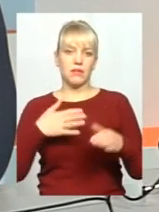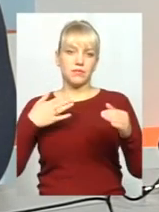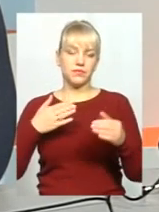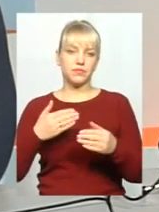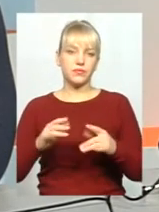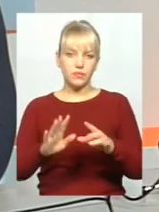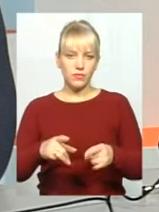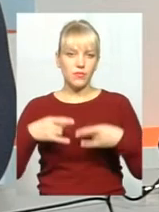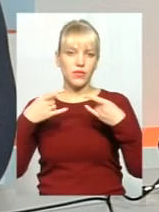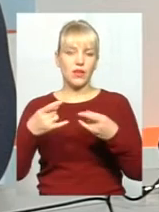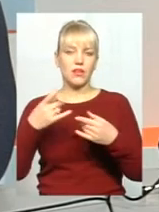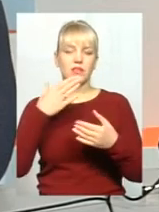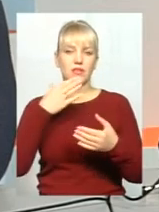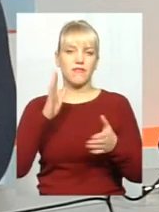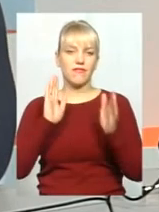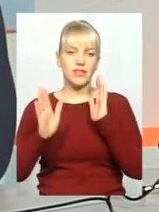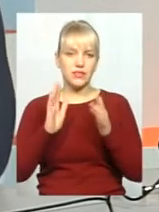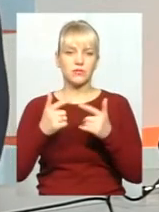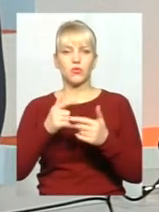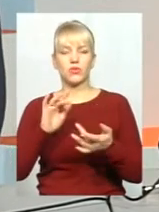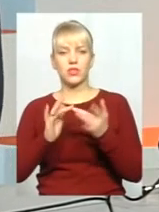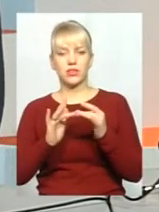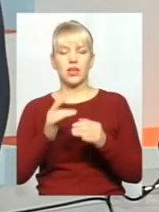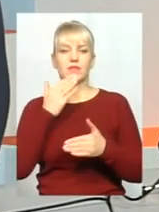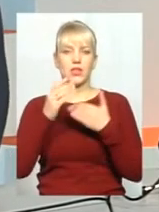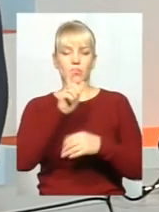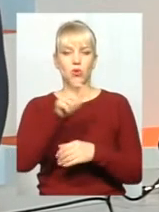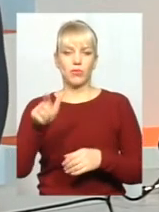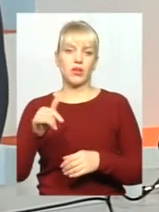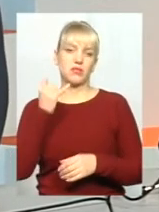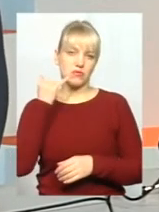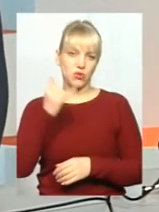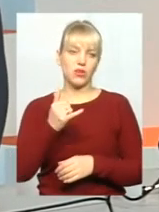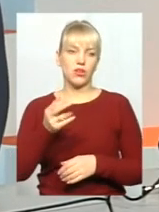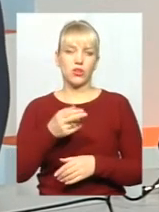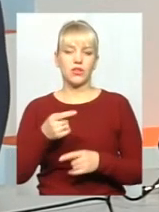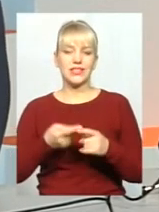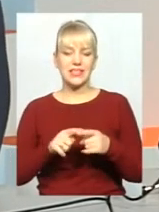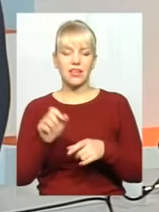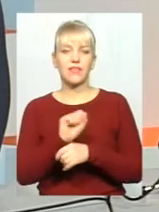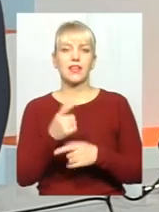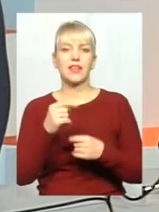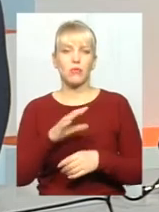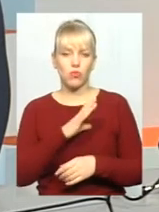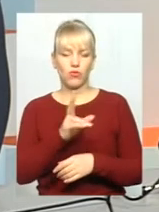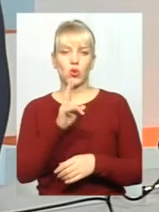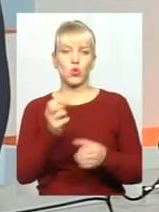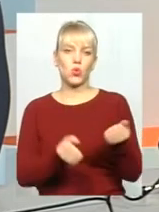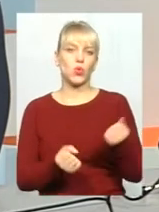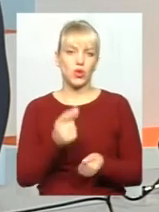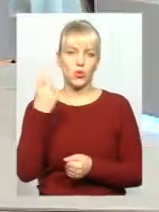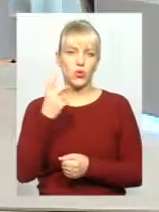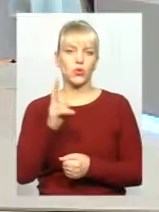засобів масової інформації звертаємося до всіх громадян і буквально за день-за два до нас телефонують і кажуть, де цей автомобіль, хто ним керує, і всі інші